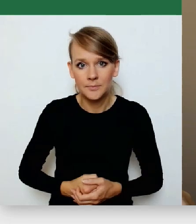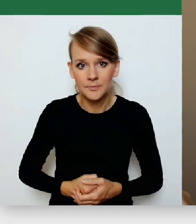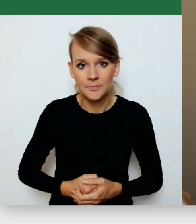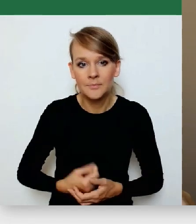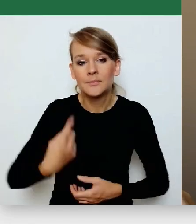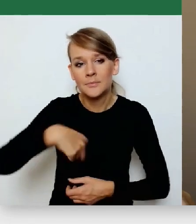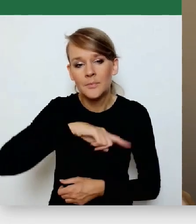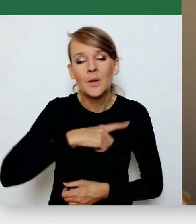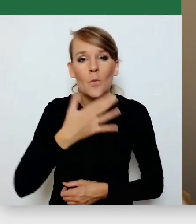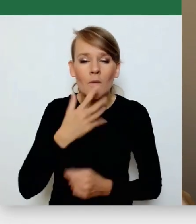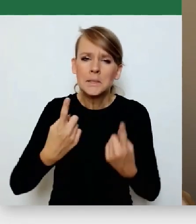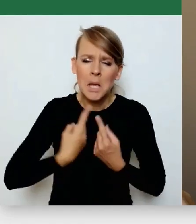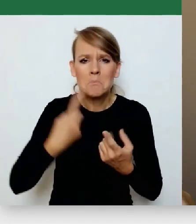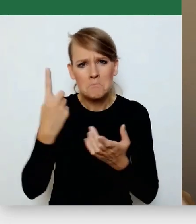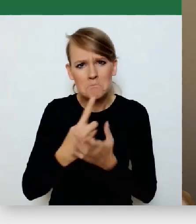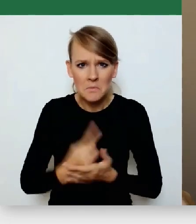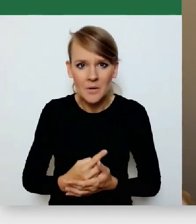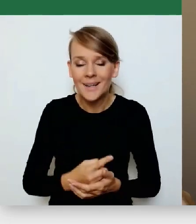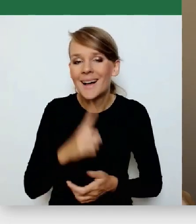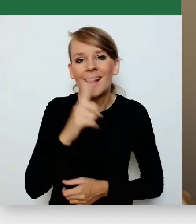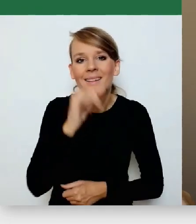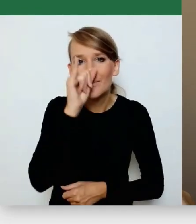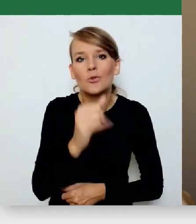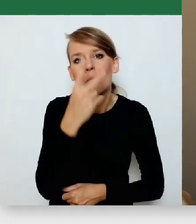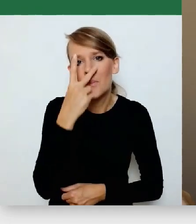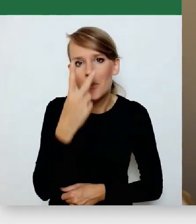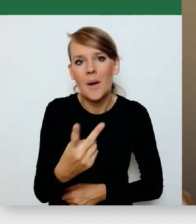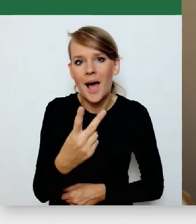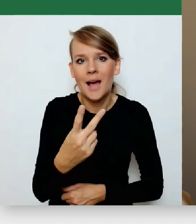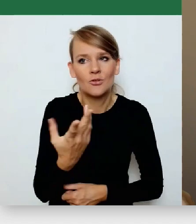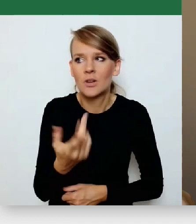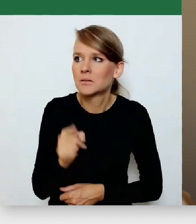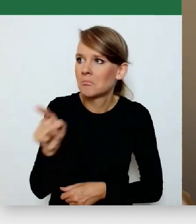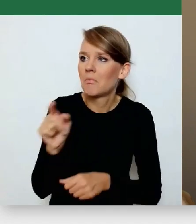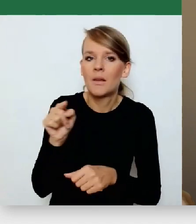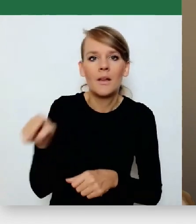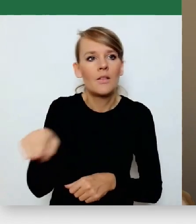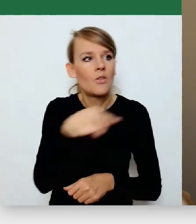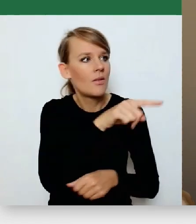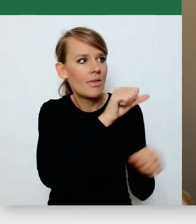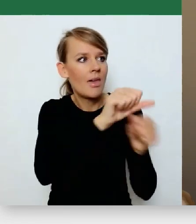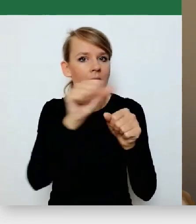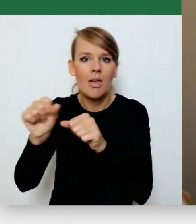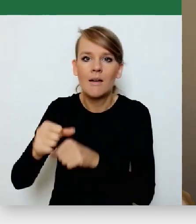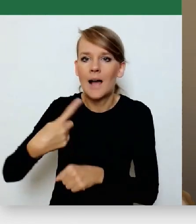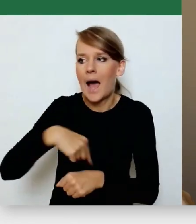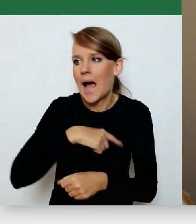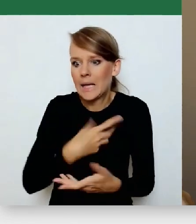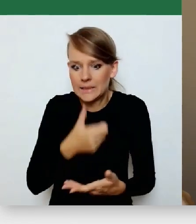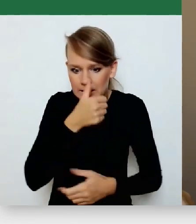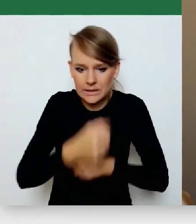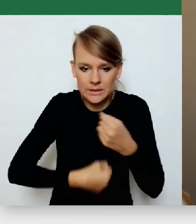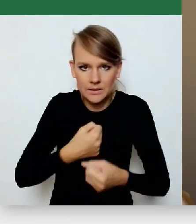damy radę, tak, ale nie możemy patrzeć, że coś w koło jest i odcina nam tlen. To jest tak samo jak z krysem